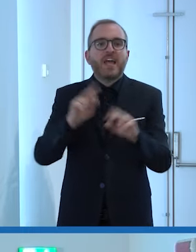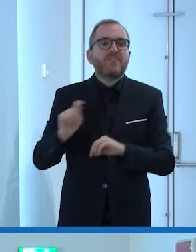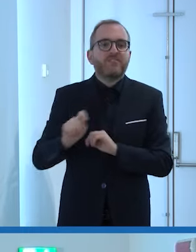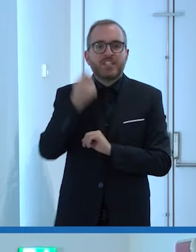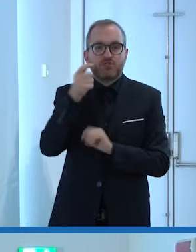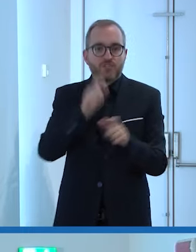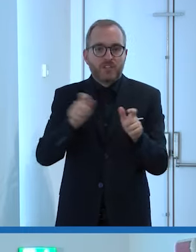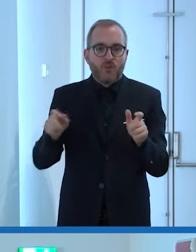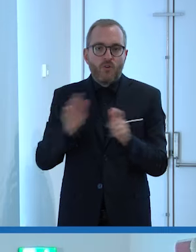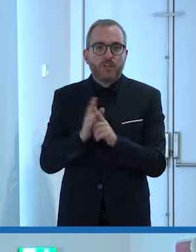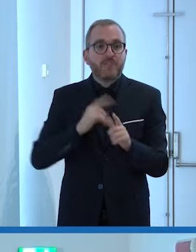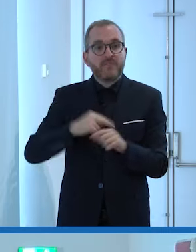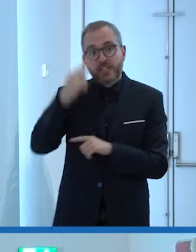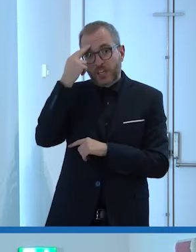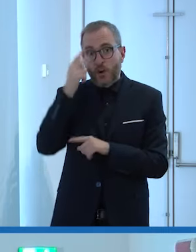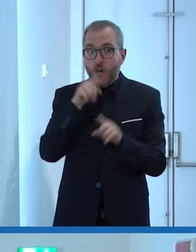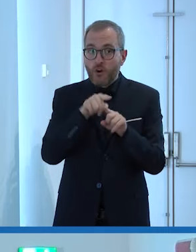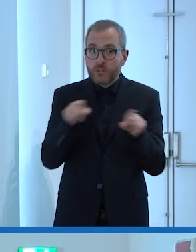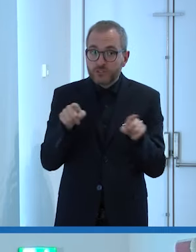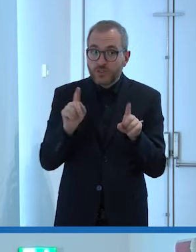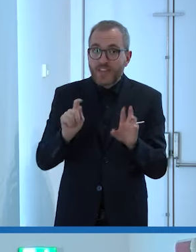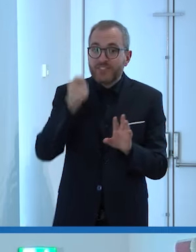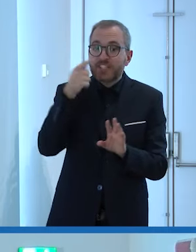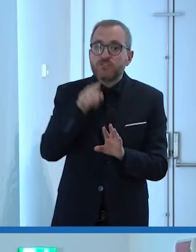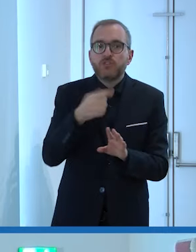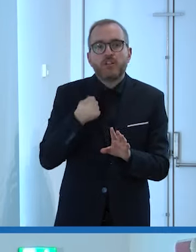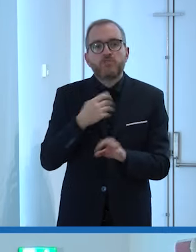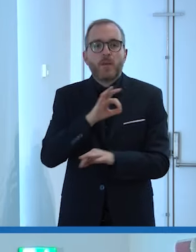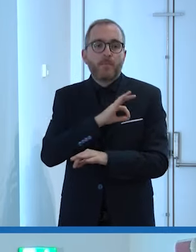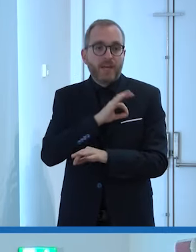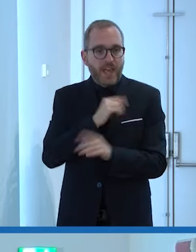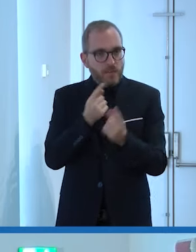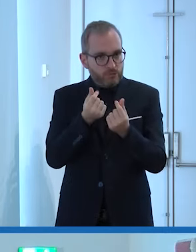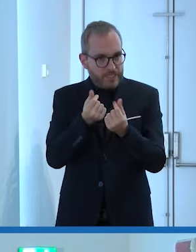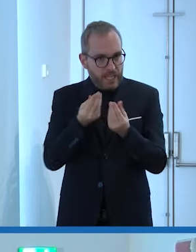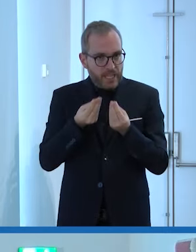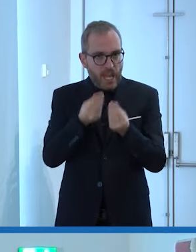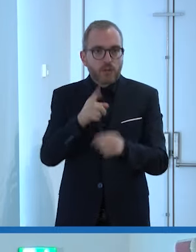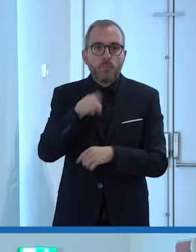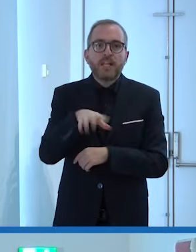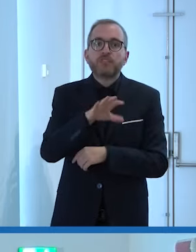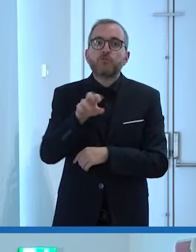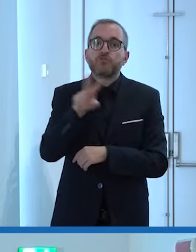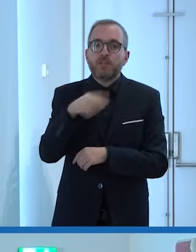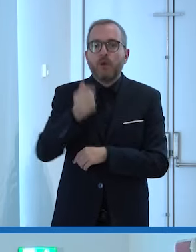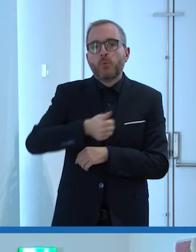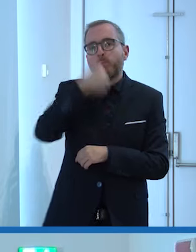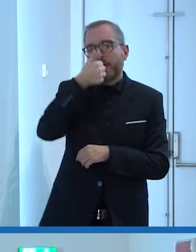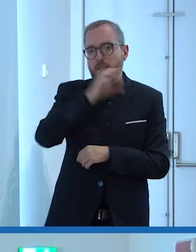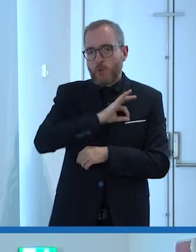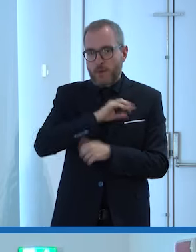ricordo che ai vincitori è assegnato un premio in denaro 1500 euro al primo